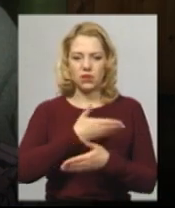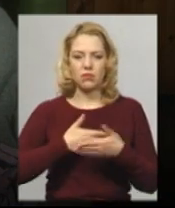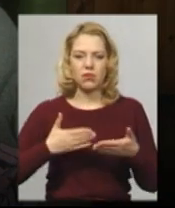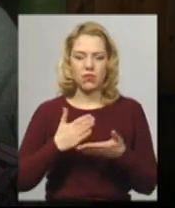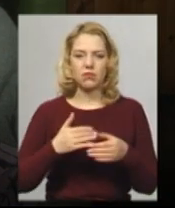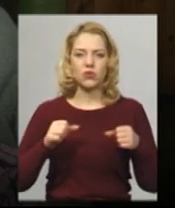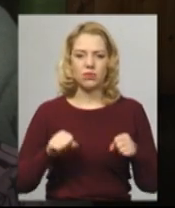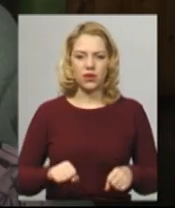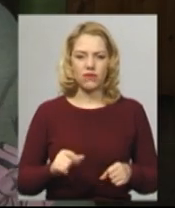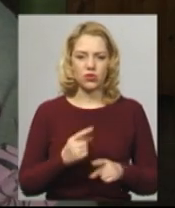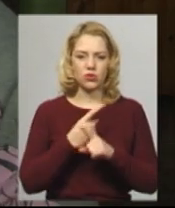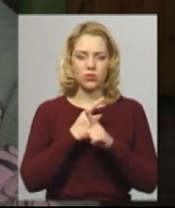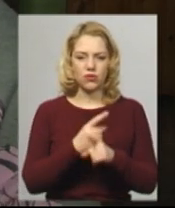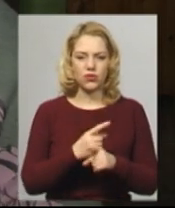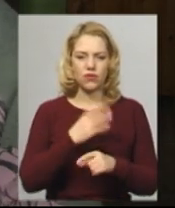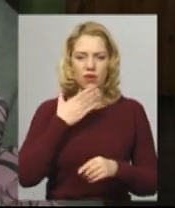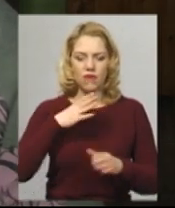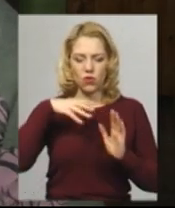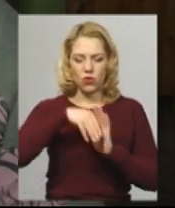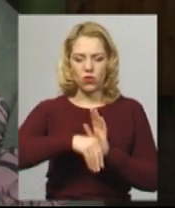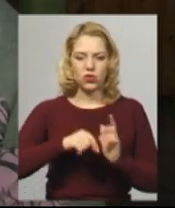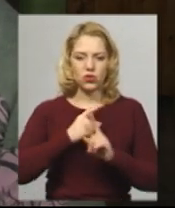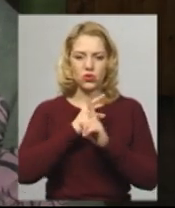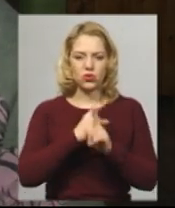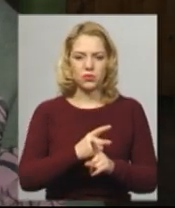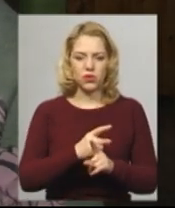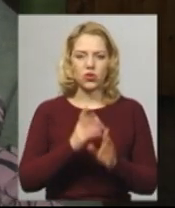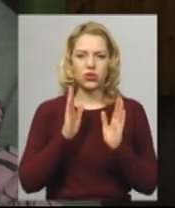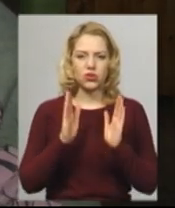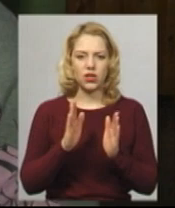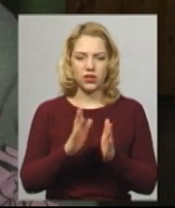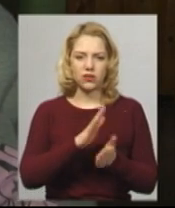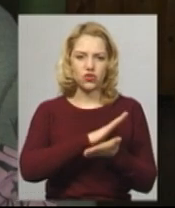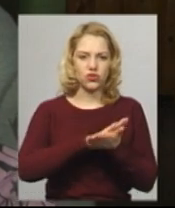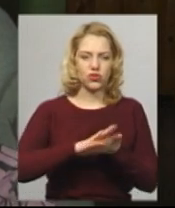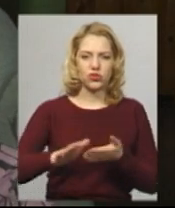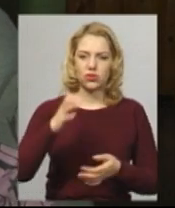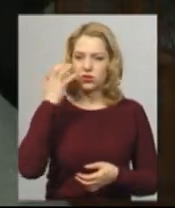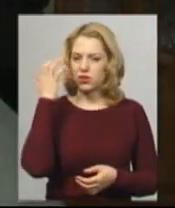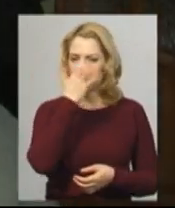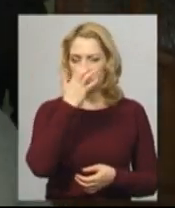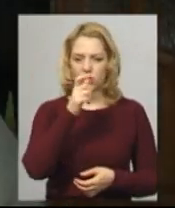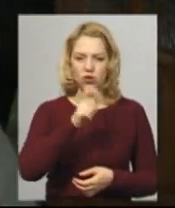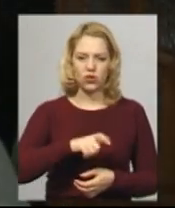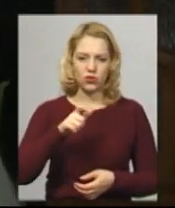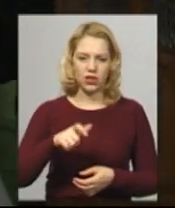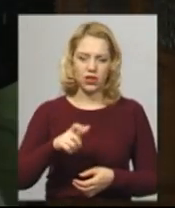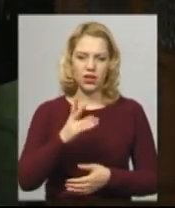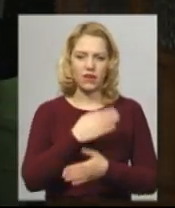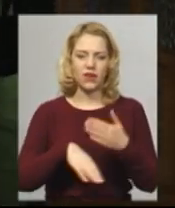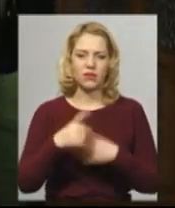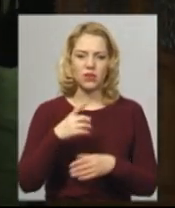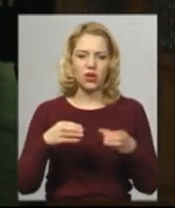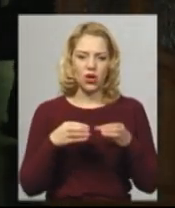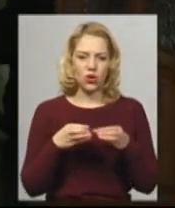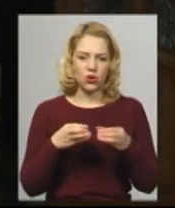право і ми супроводжуємо, в нашу компетенцію входить супровідь тільки тотально незрячих людей або інвалідів першої групи. Нам надає маршрут наш